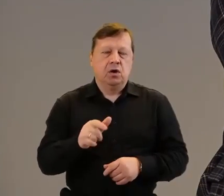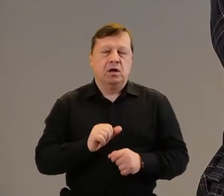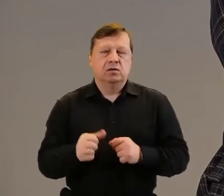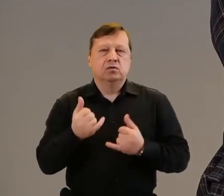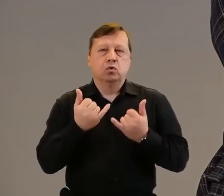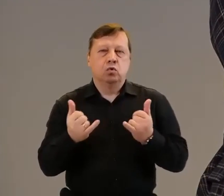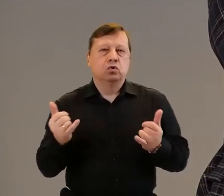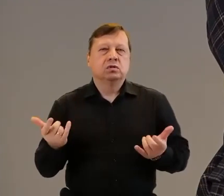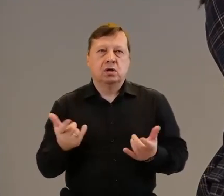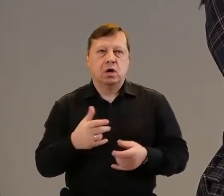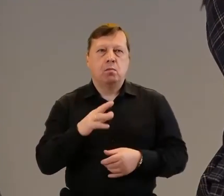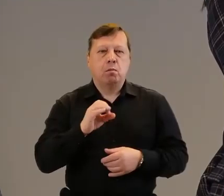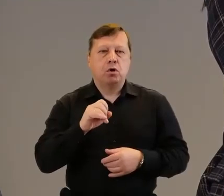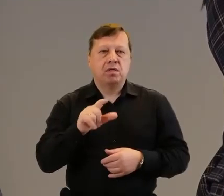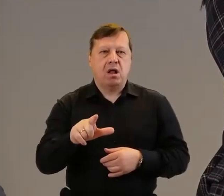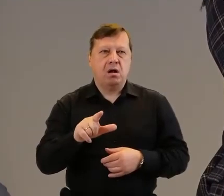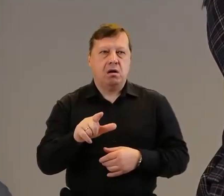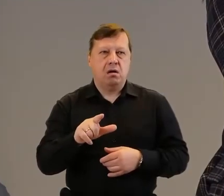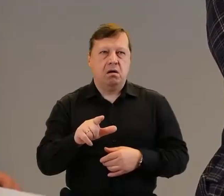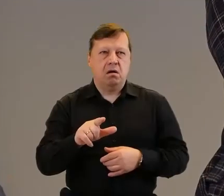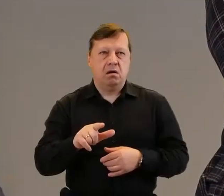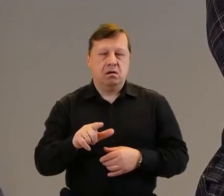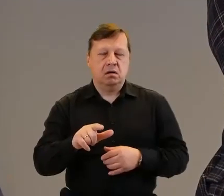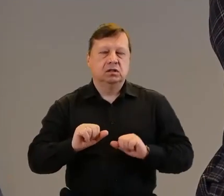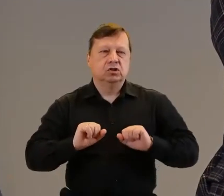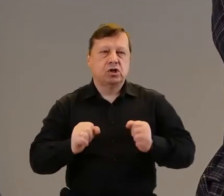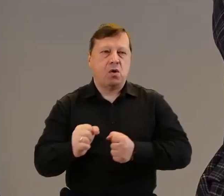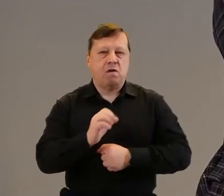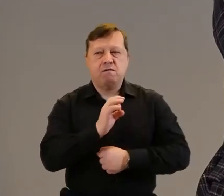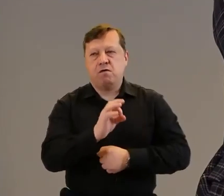prowadzenia tej działalności.